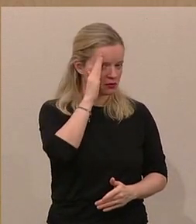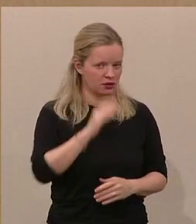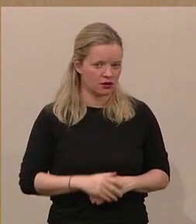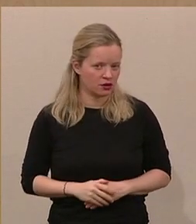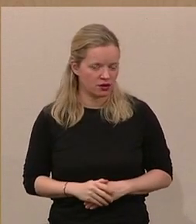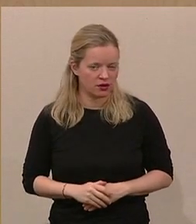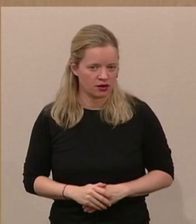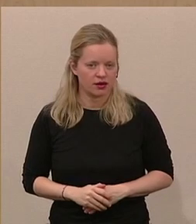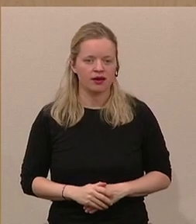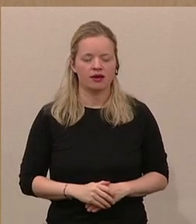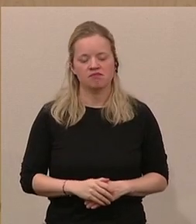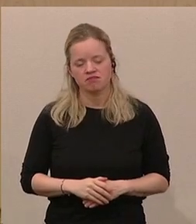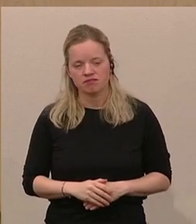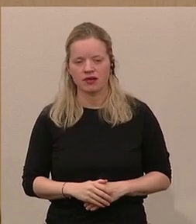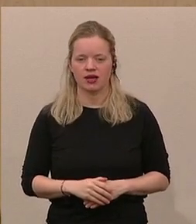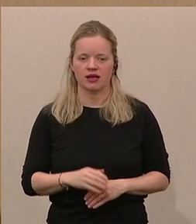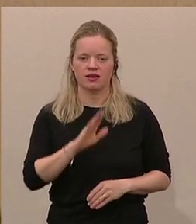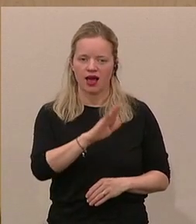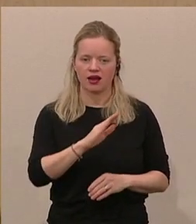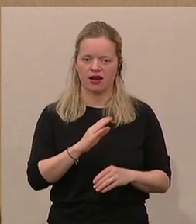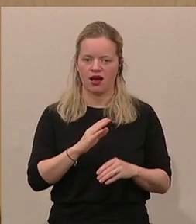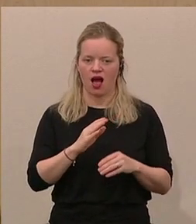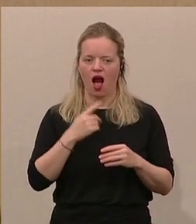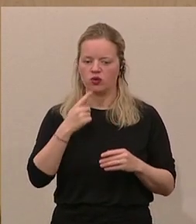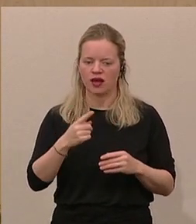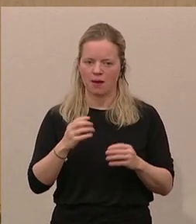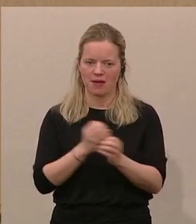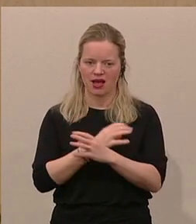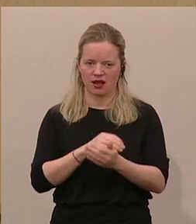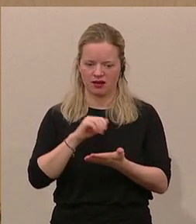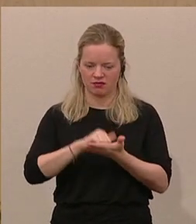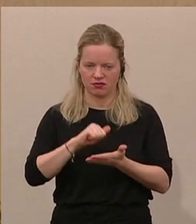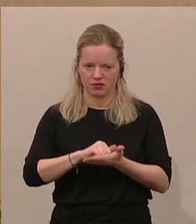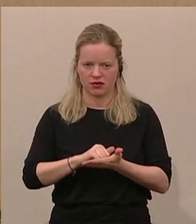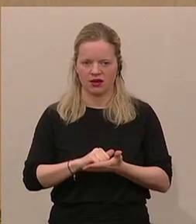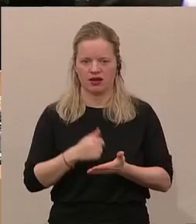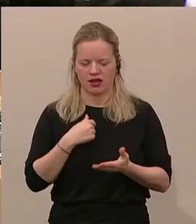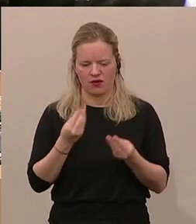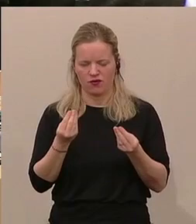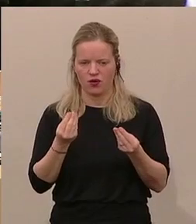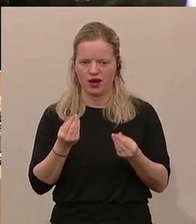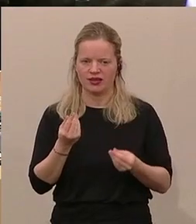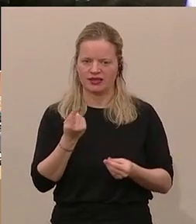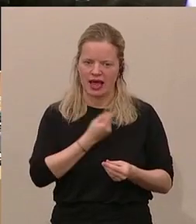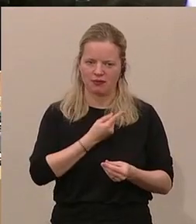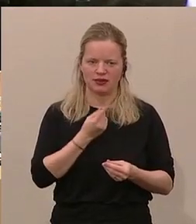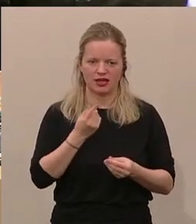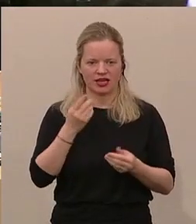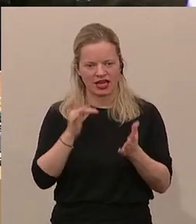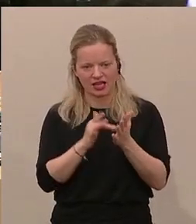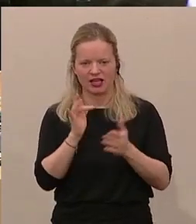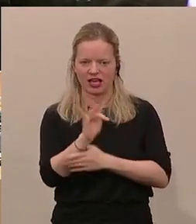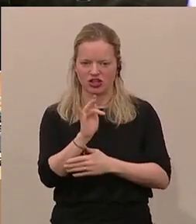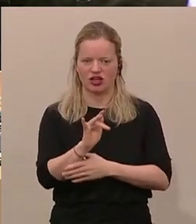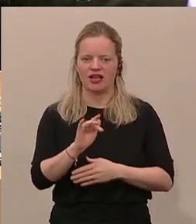Ich werte Ihre medialen Aussagen der letzten Tage als selbstkritische Nichtleistungsbilanz über zehn Jahre